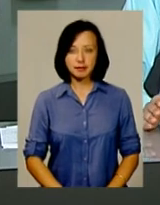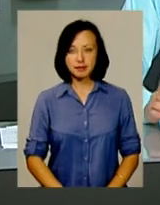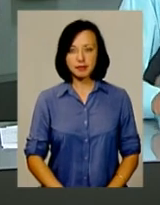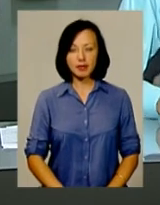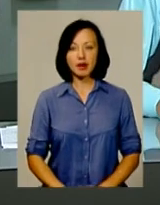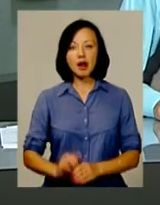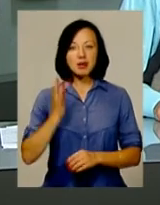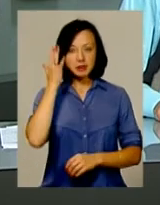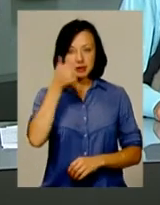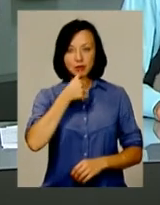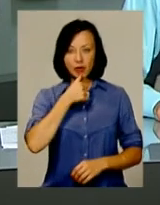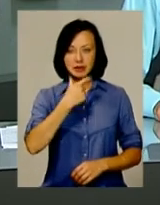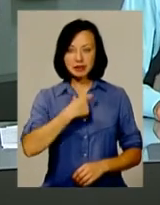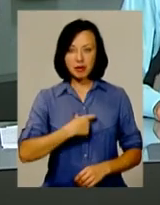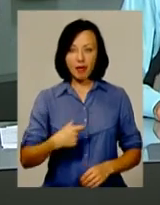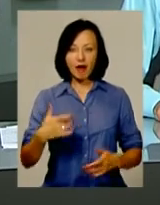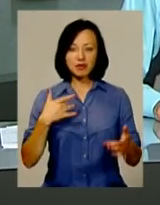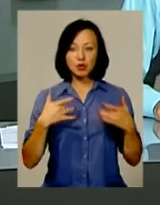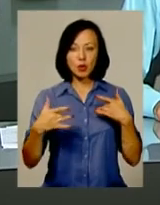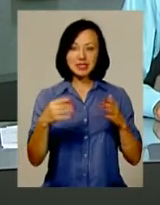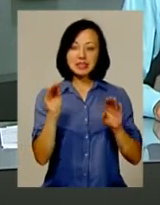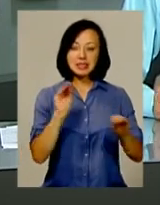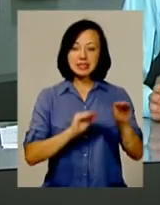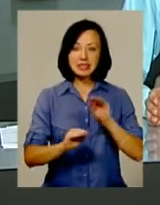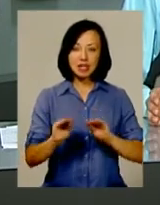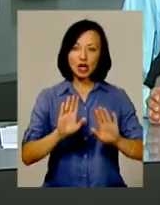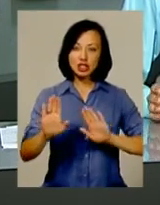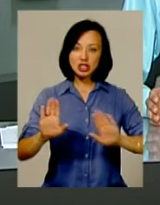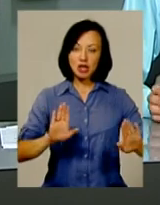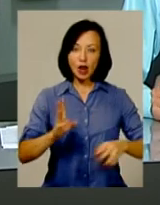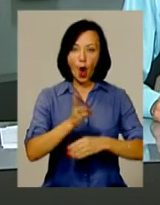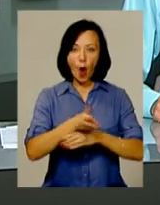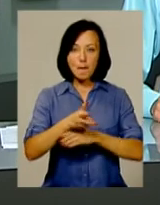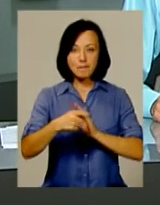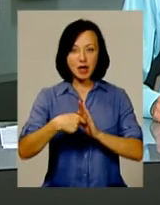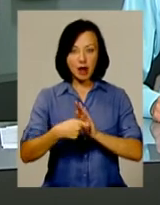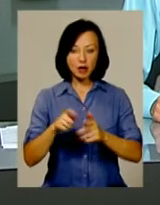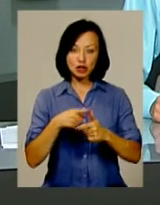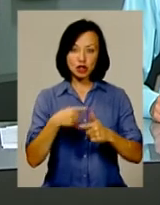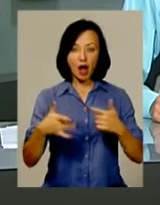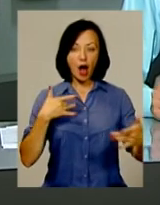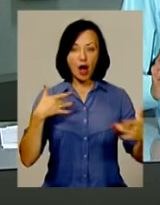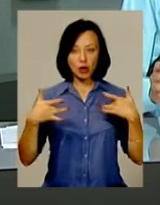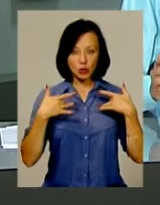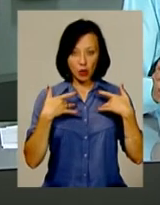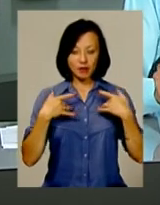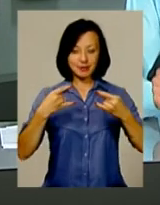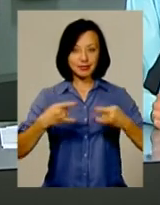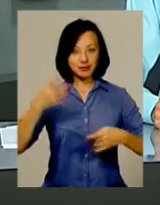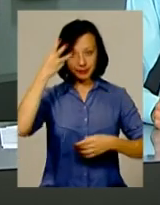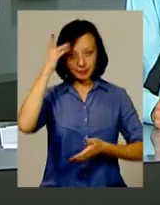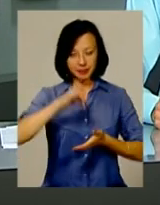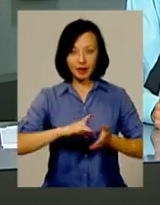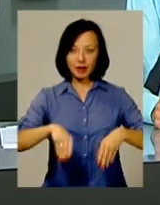Мрієте спробувати себе у ролі сценариста, режисера, оператора чи навіть актора? Наша телерадіокомпанія дає вам шанс